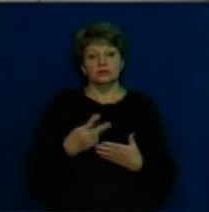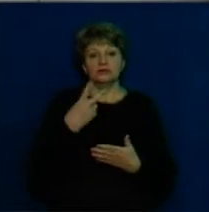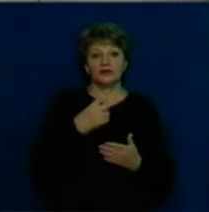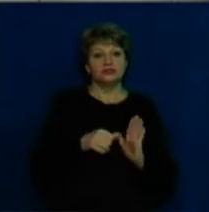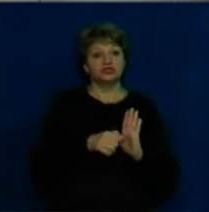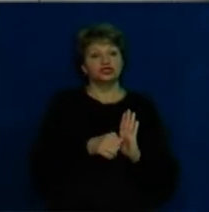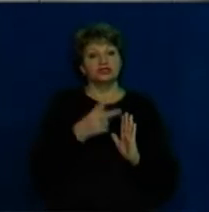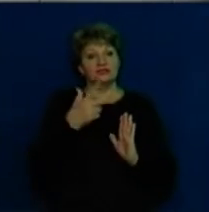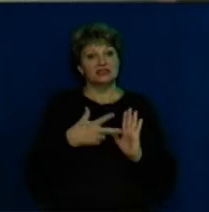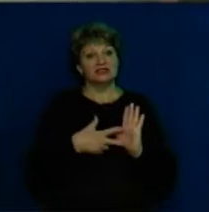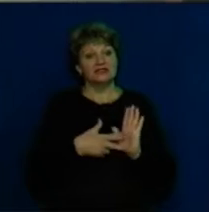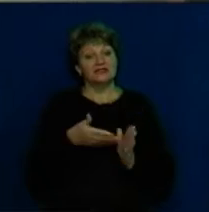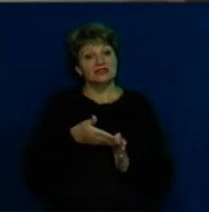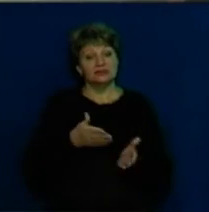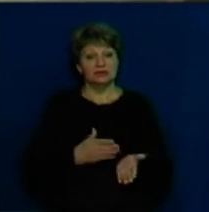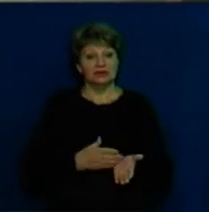-28 хвилин, здається який.